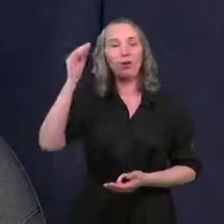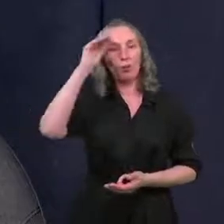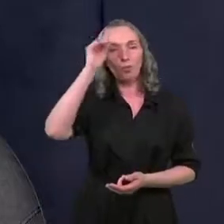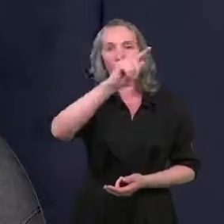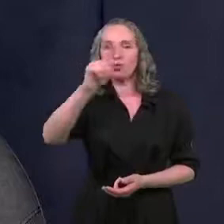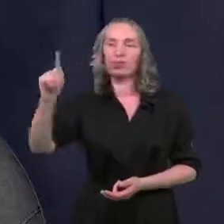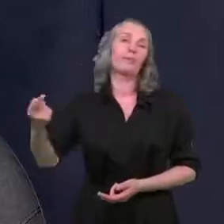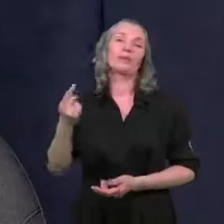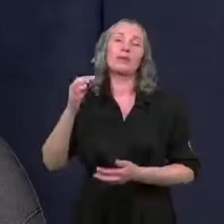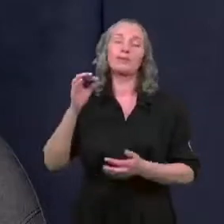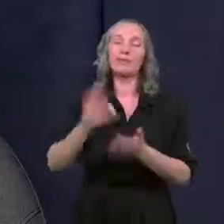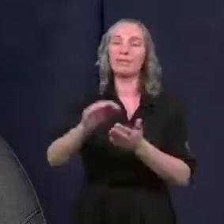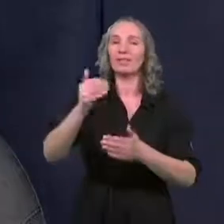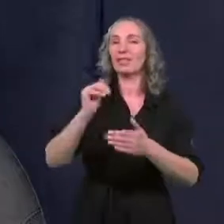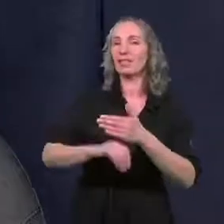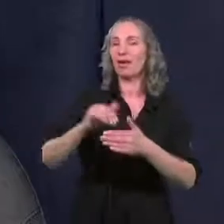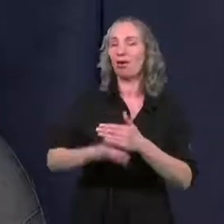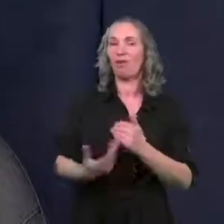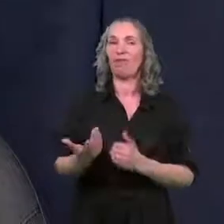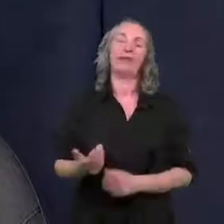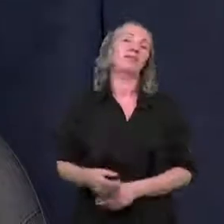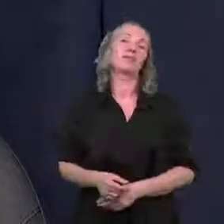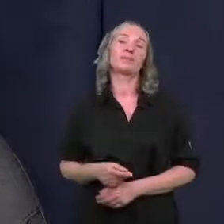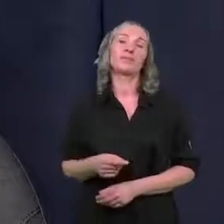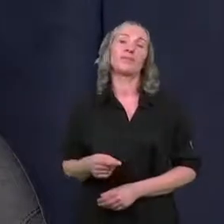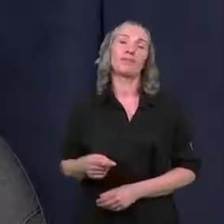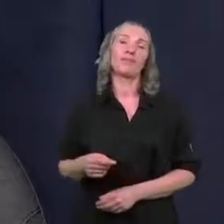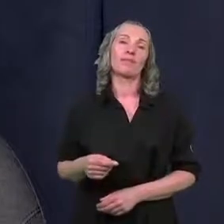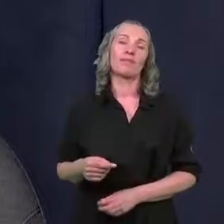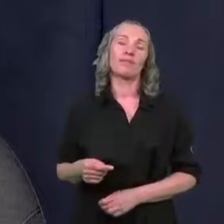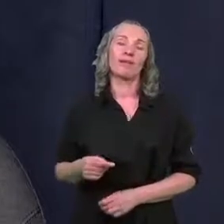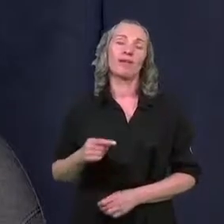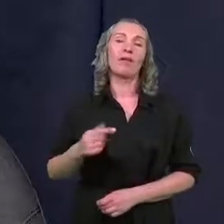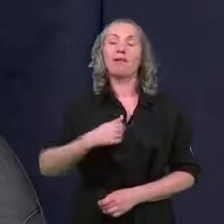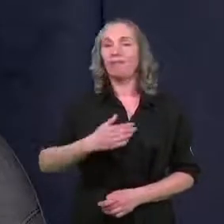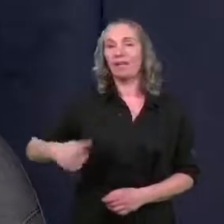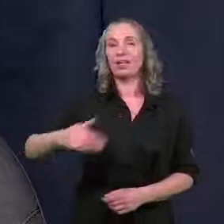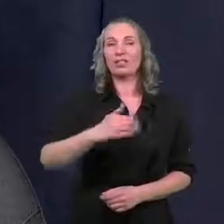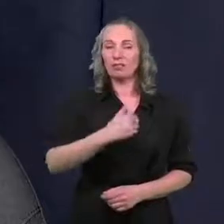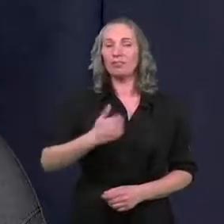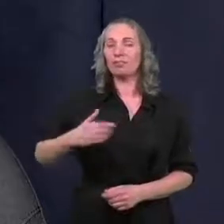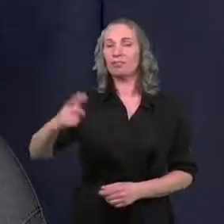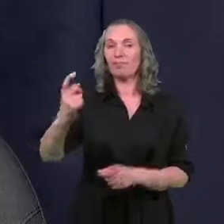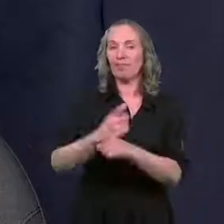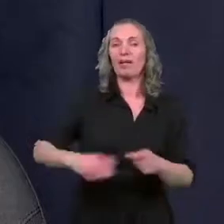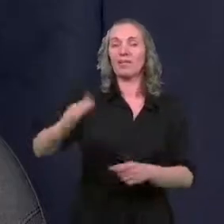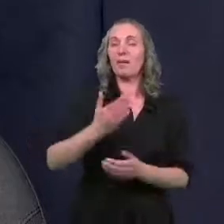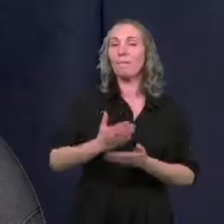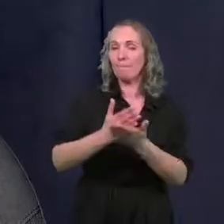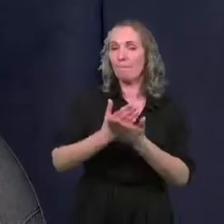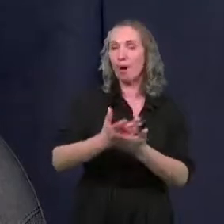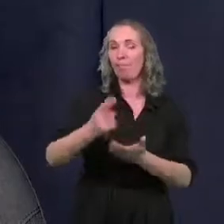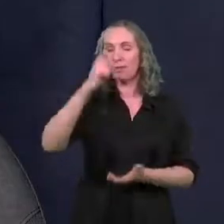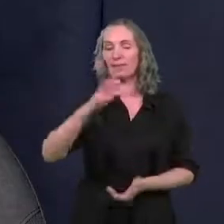pewnych zachowań, tym bardziej, że w naszym państwie pomoc społeczna